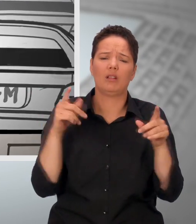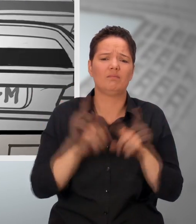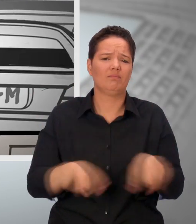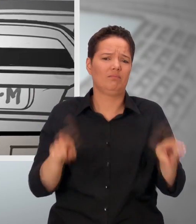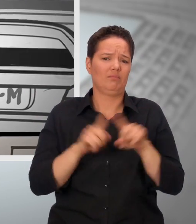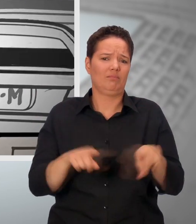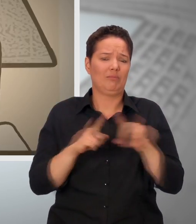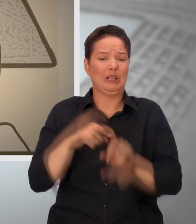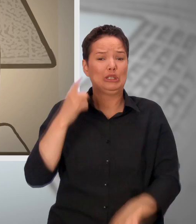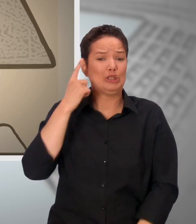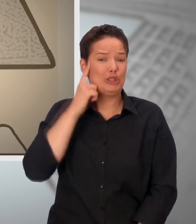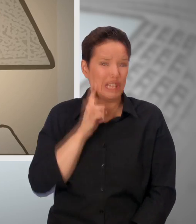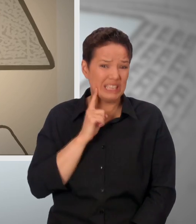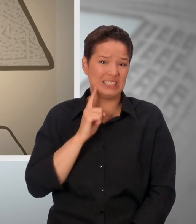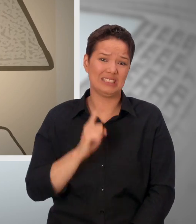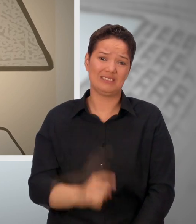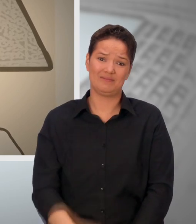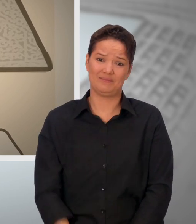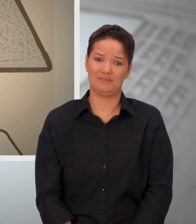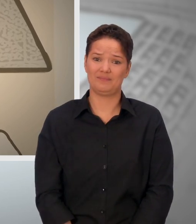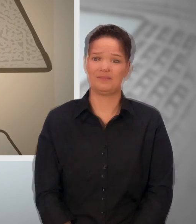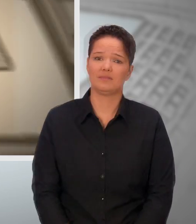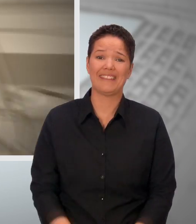Jeden Morgen der gleiche Stress.